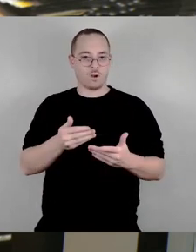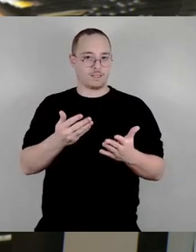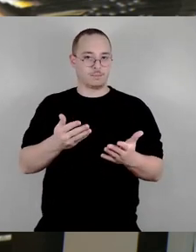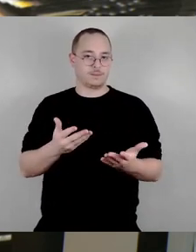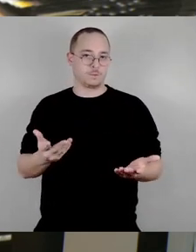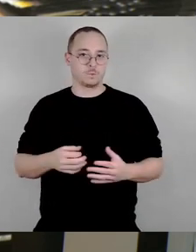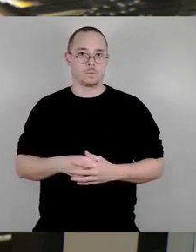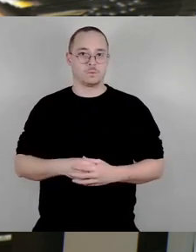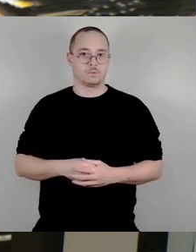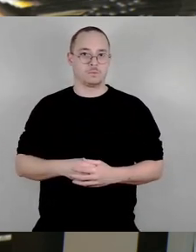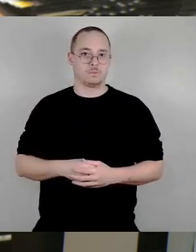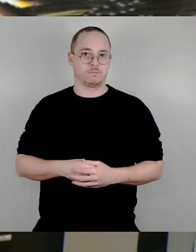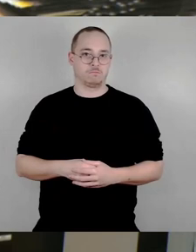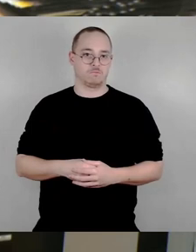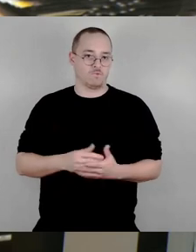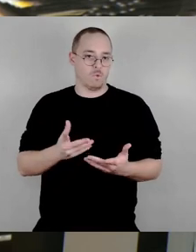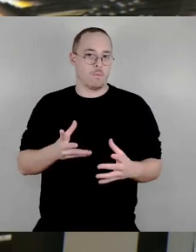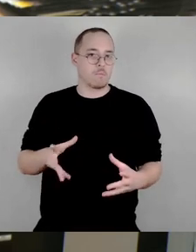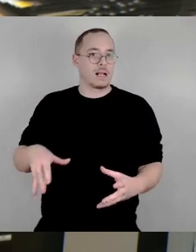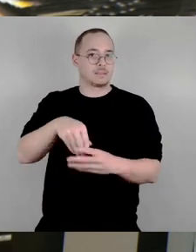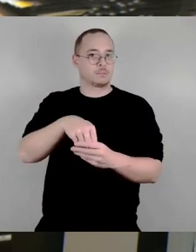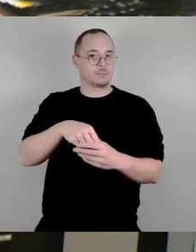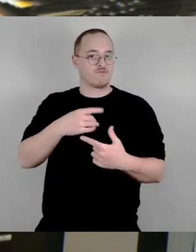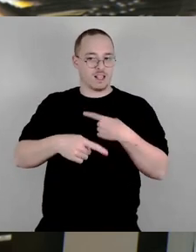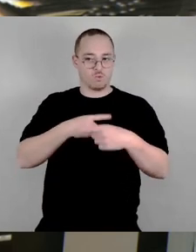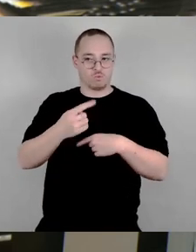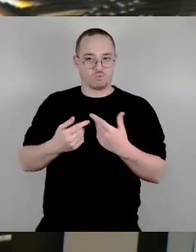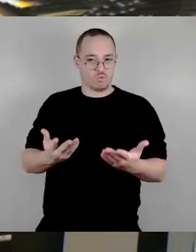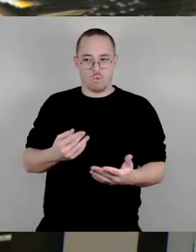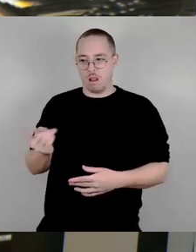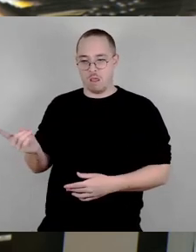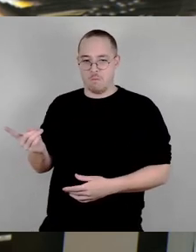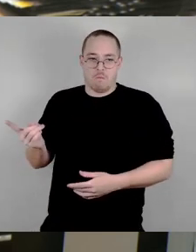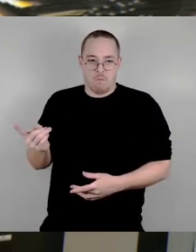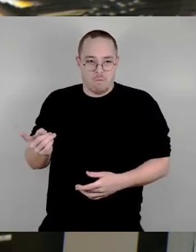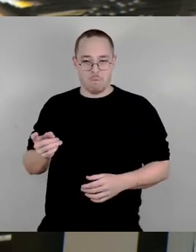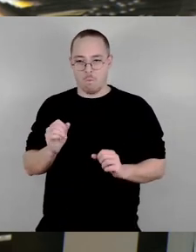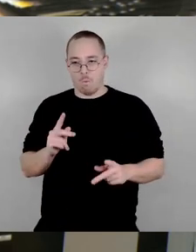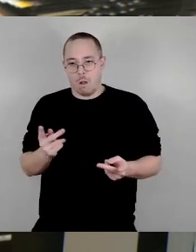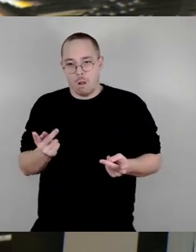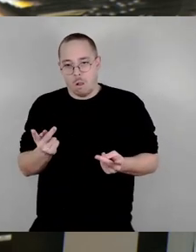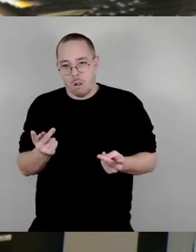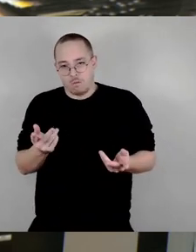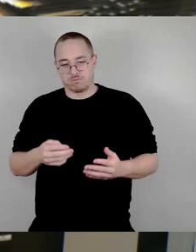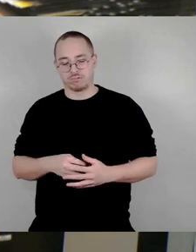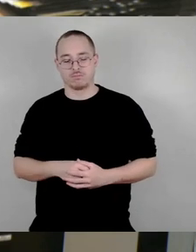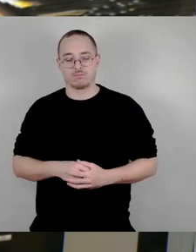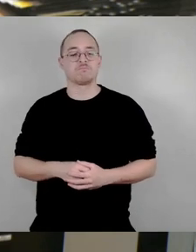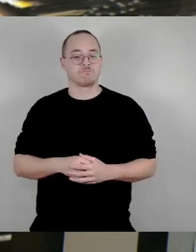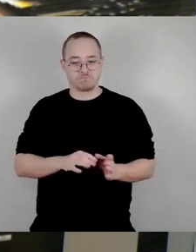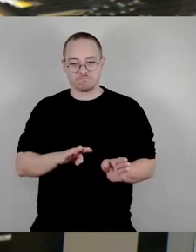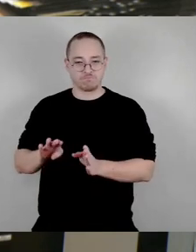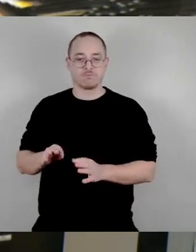partizipativen Entwicklung, die wir dort machen. Punkt 2 ist auch harmlos, der schickt den Oberbürgermeister als Bittsteller